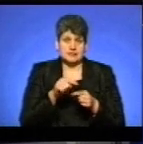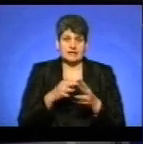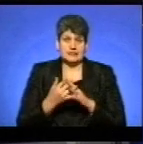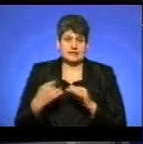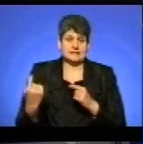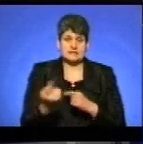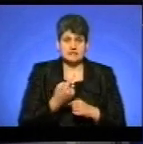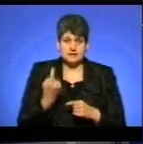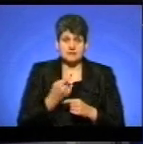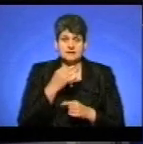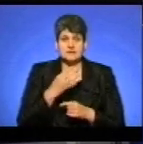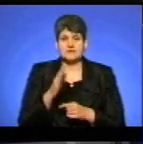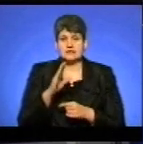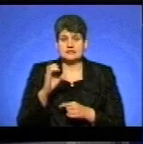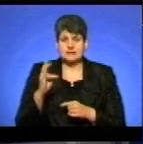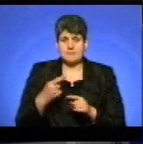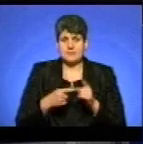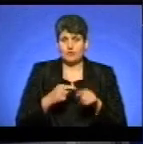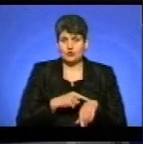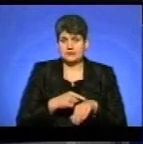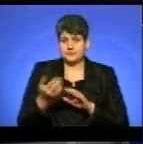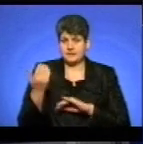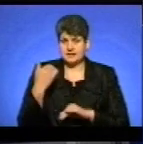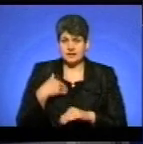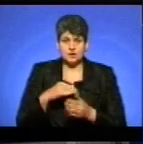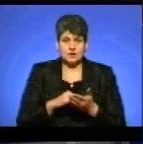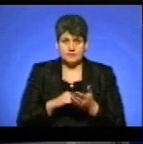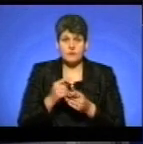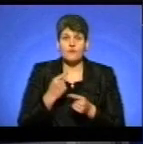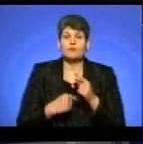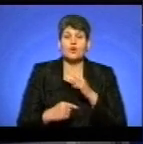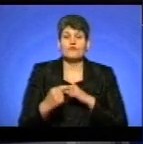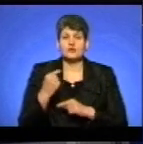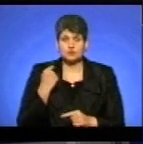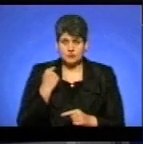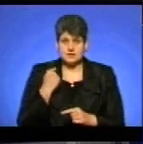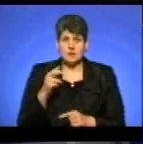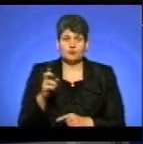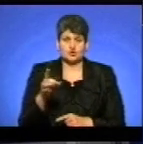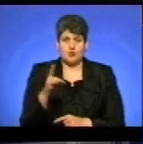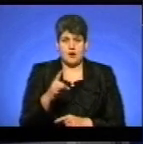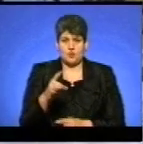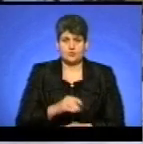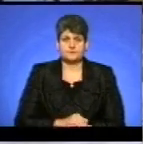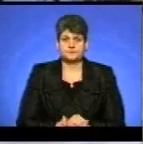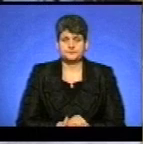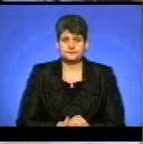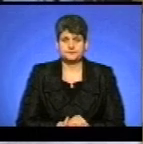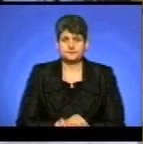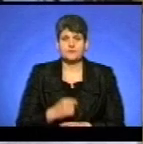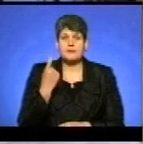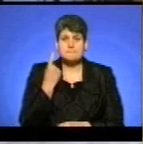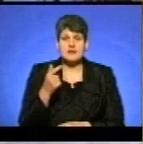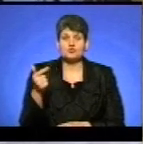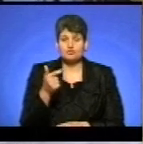мисливців» Василь Сеник. Півгодини тому наш кореспондент Марія Котенко повернулася з Бучацького району. 1